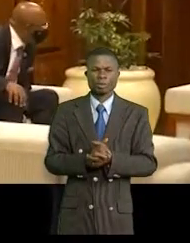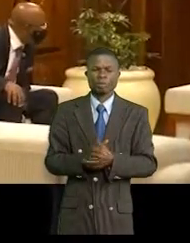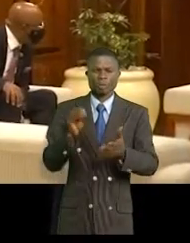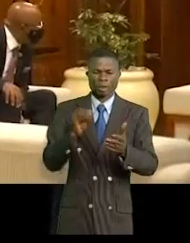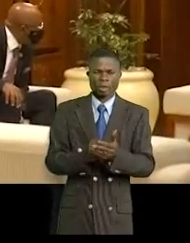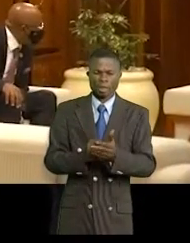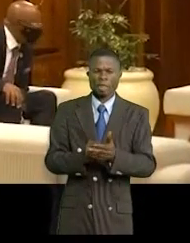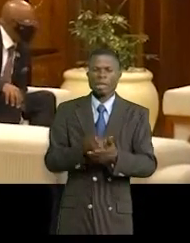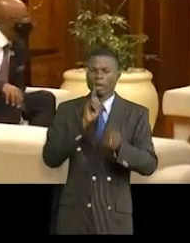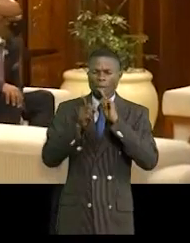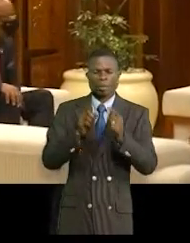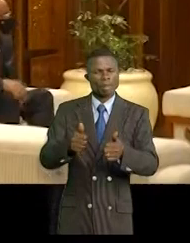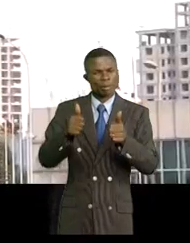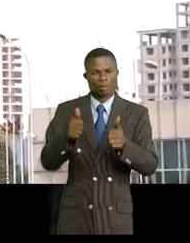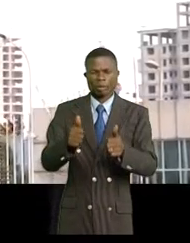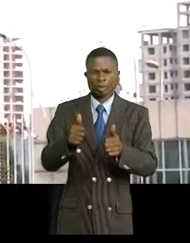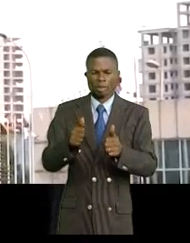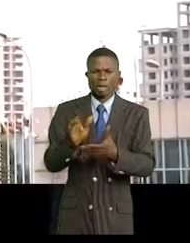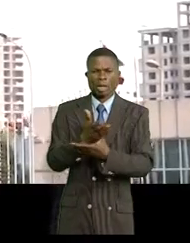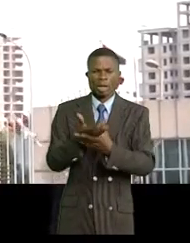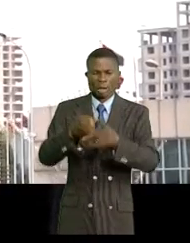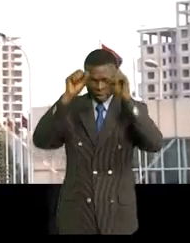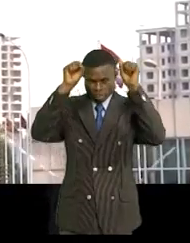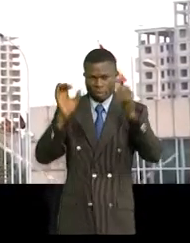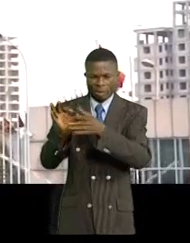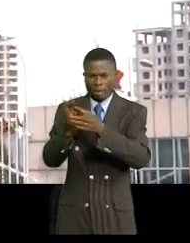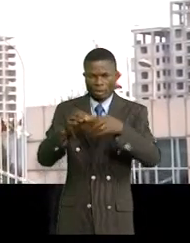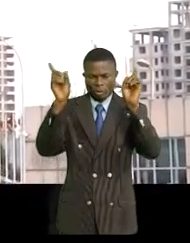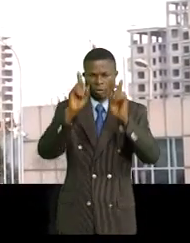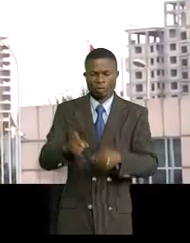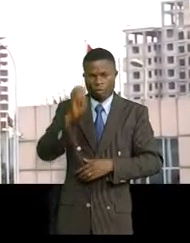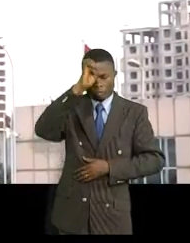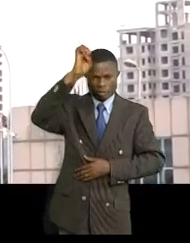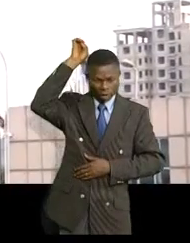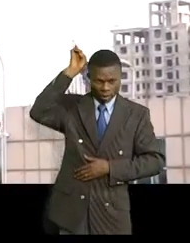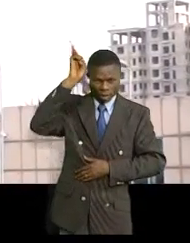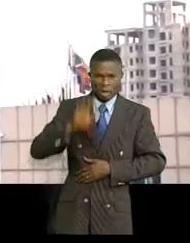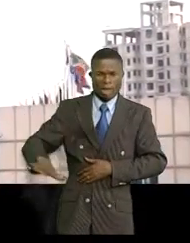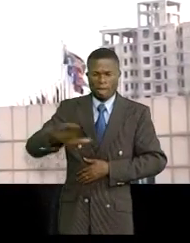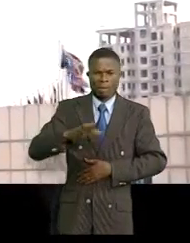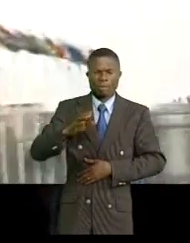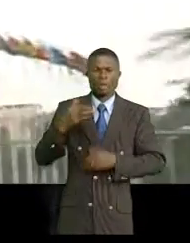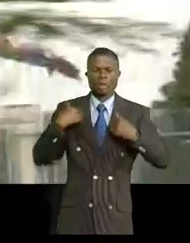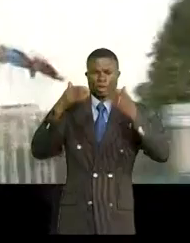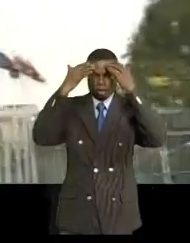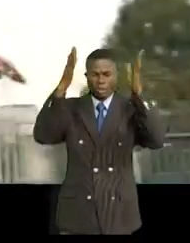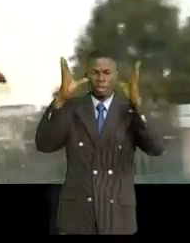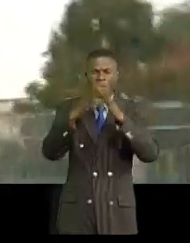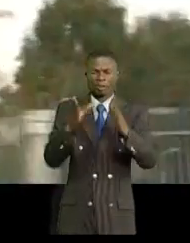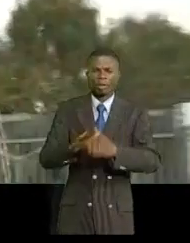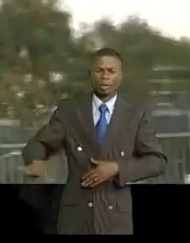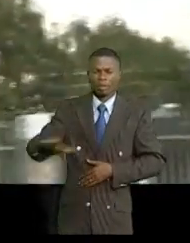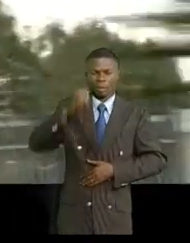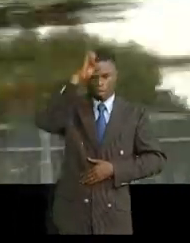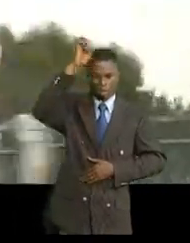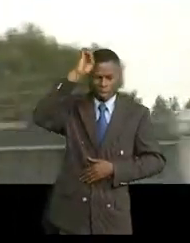note positive dans la médiation du président de l'Union africaine. L'Éthiopie, l'Égypte et le Soudan adhèrent au